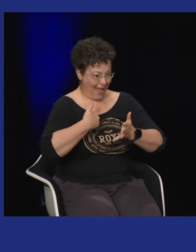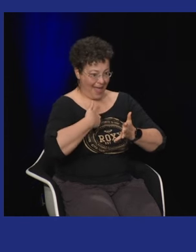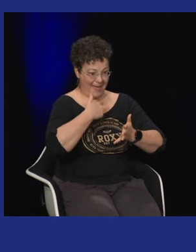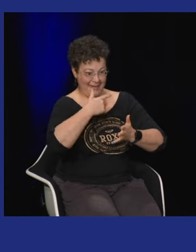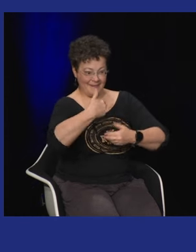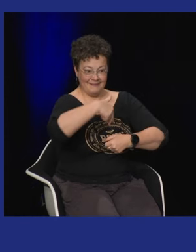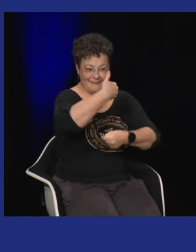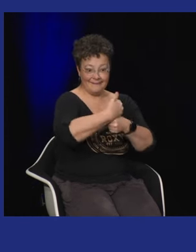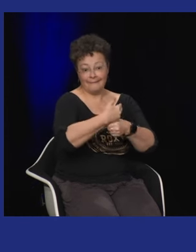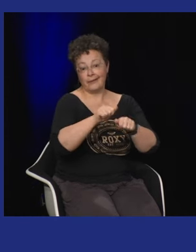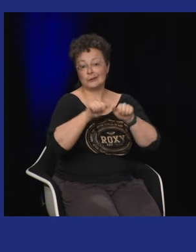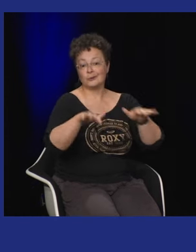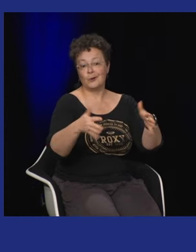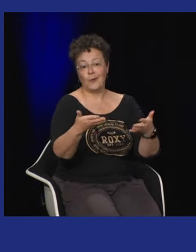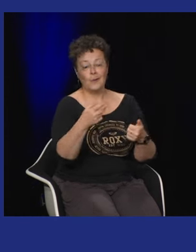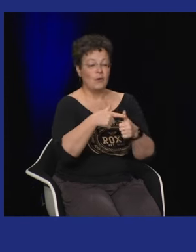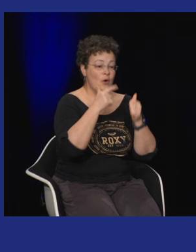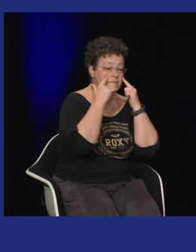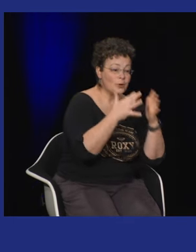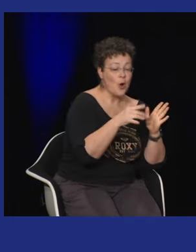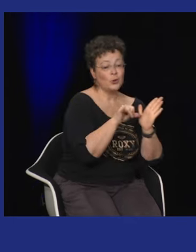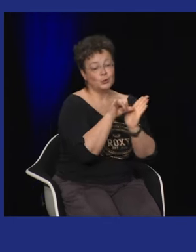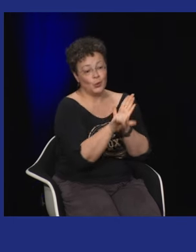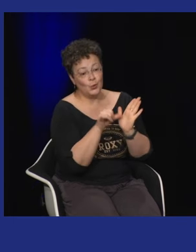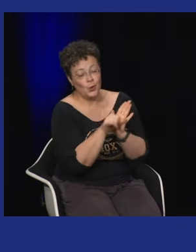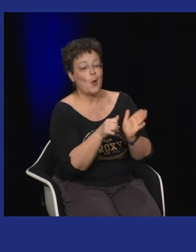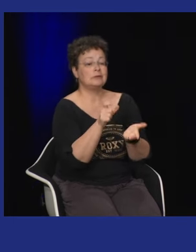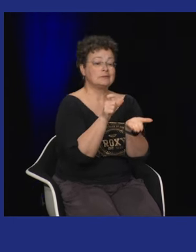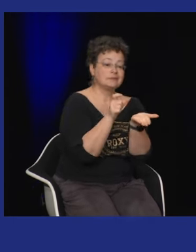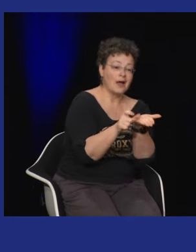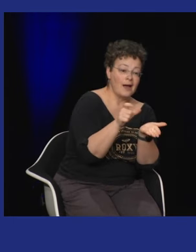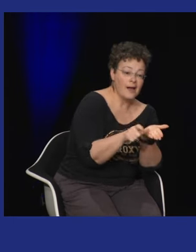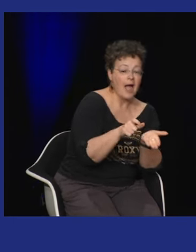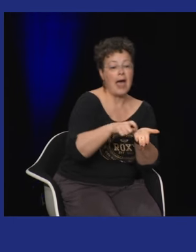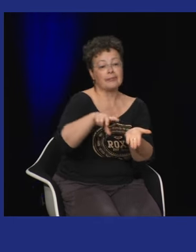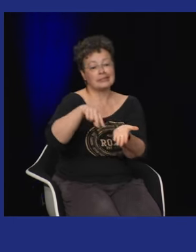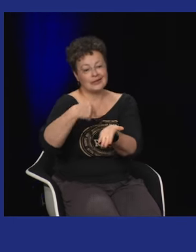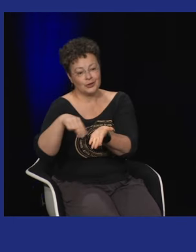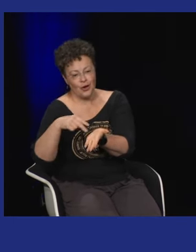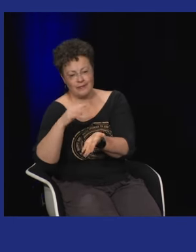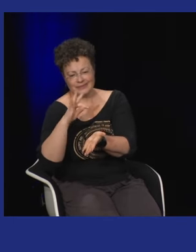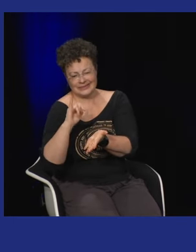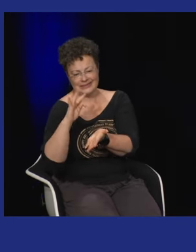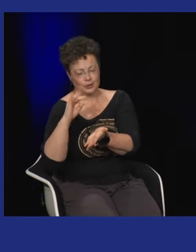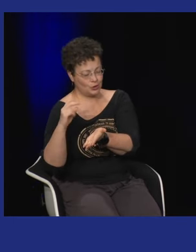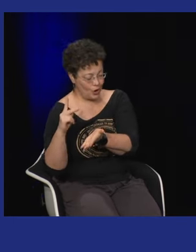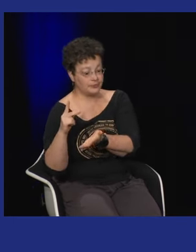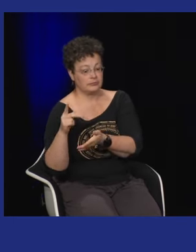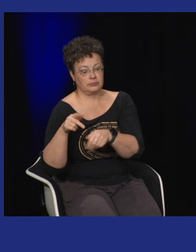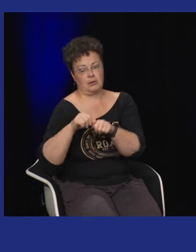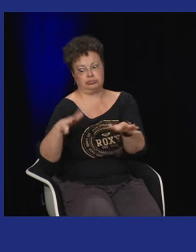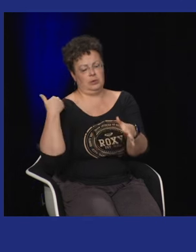vrai qu'en même temps un entendant qui apprend à signer il va se diffuser peut-être sur les réseaux il va faire des vidéos YouTube